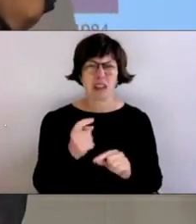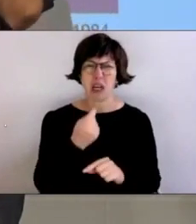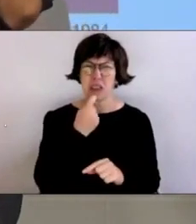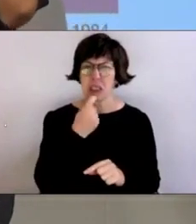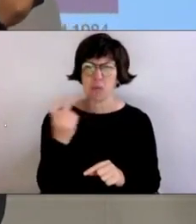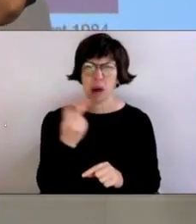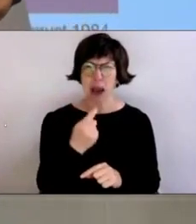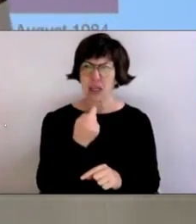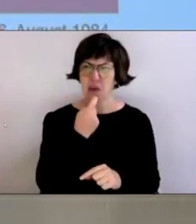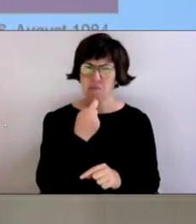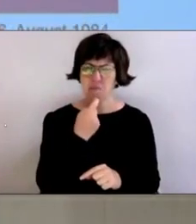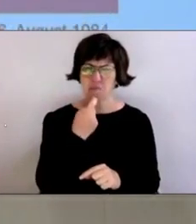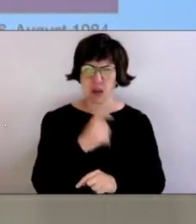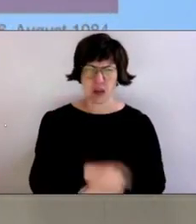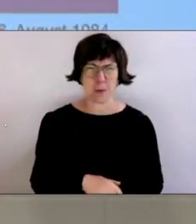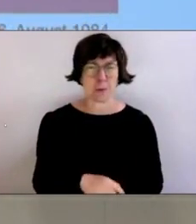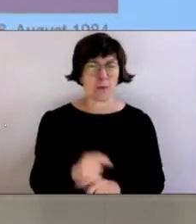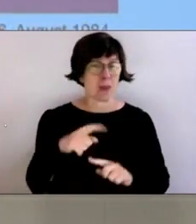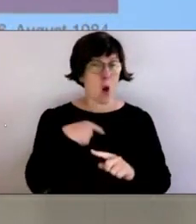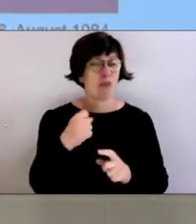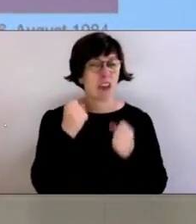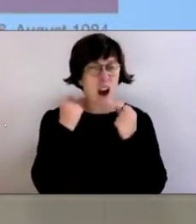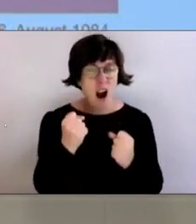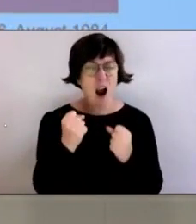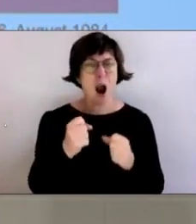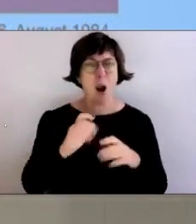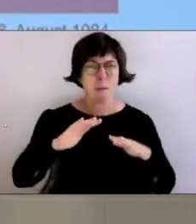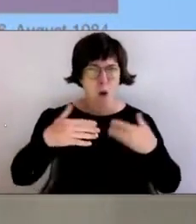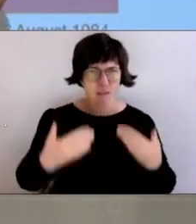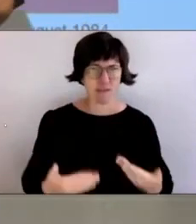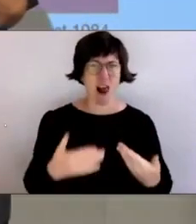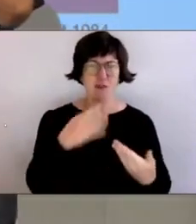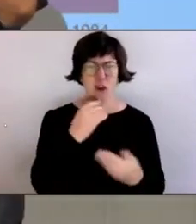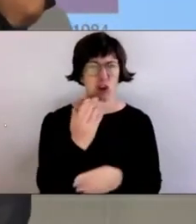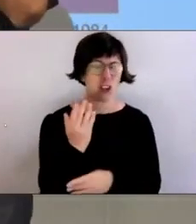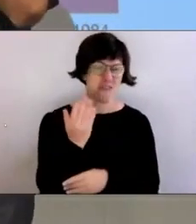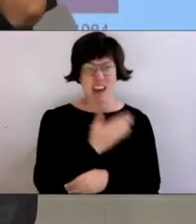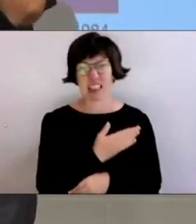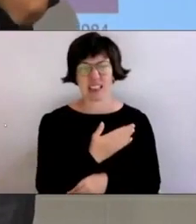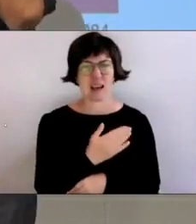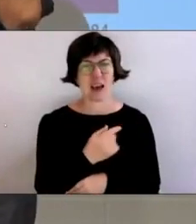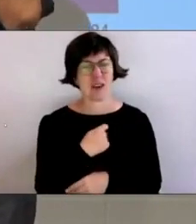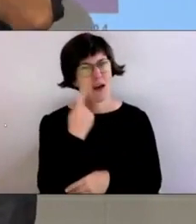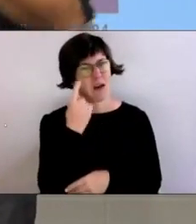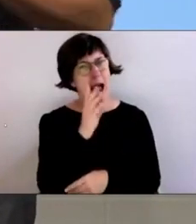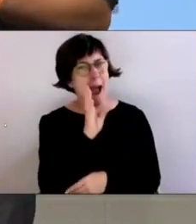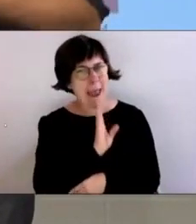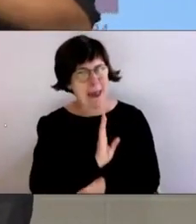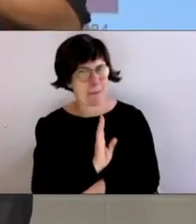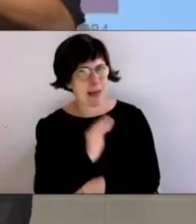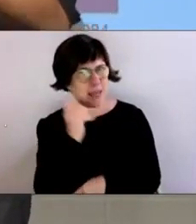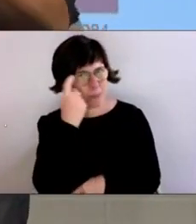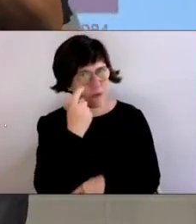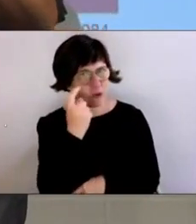Auch wir bejubelten den Fall der Mauer und hofften darauf, uns mit den Wessis, die wir heimlich bewunderten, zu vereinen.